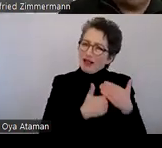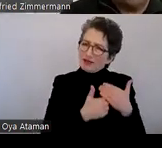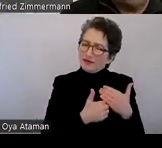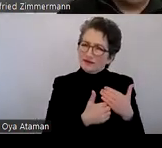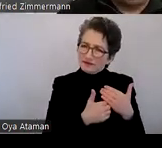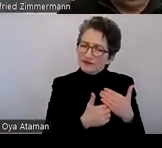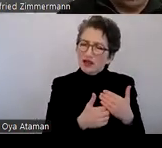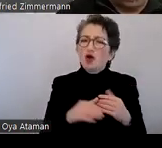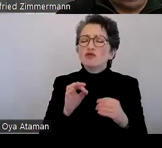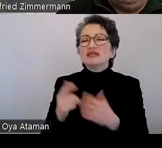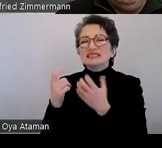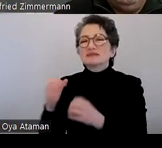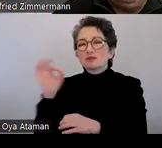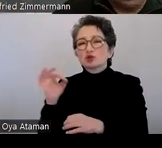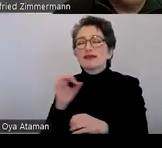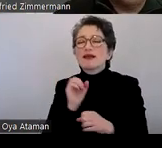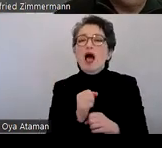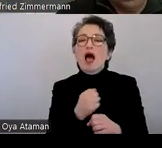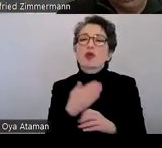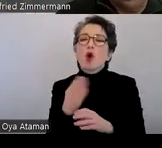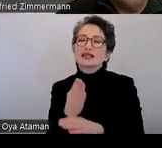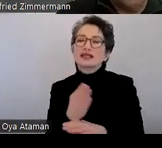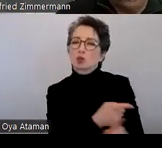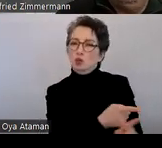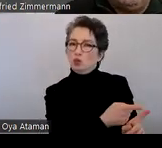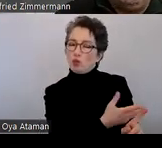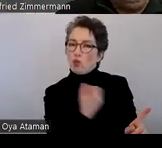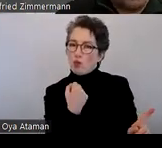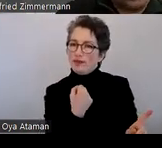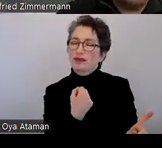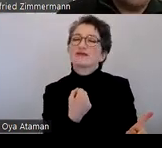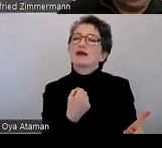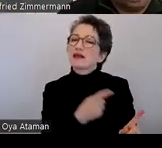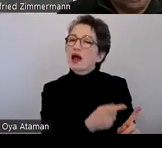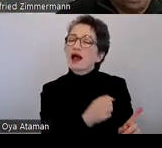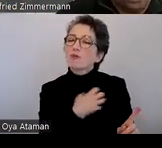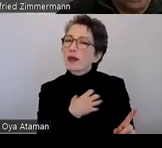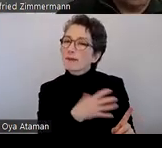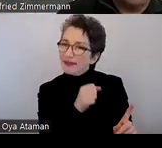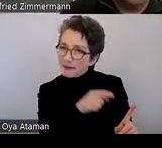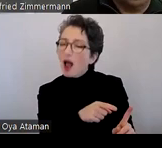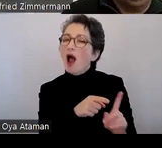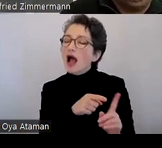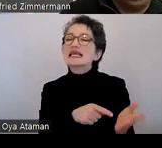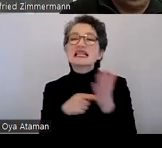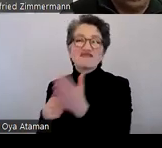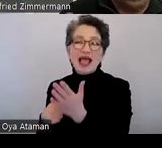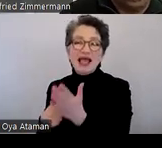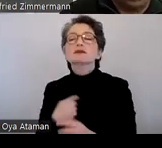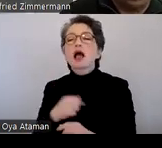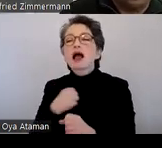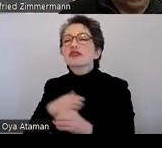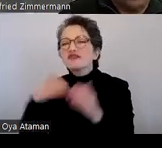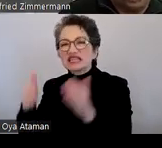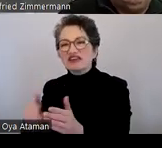für diese 70 Prozent, weil da kann ich die Probleme nehmen, weiß, wo ich mich fokussieren kann.